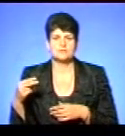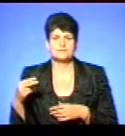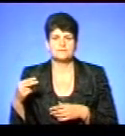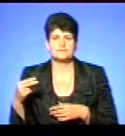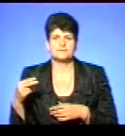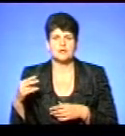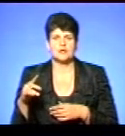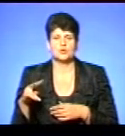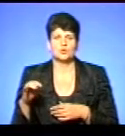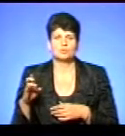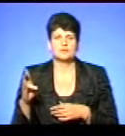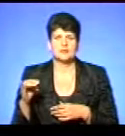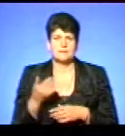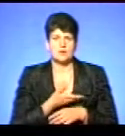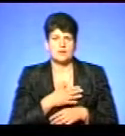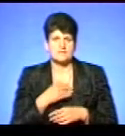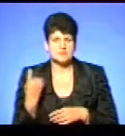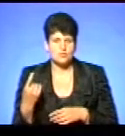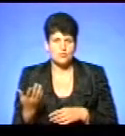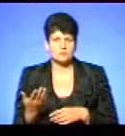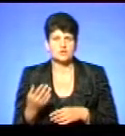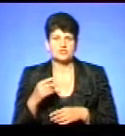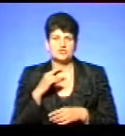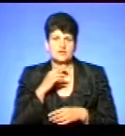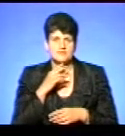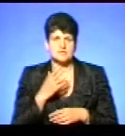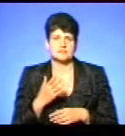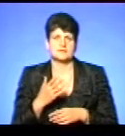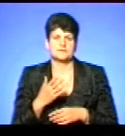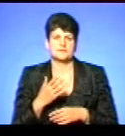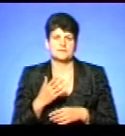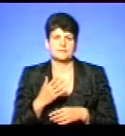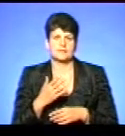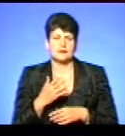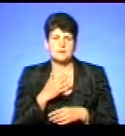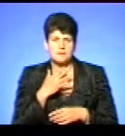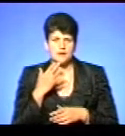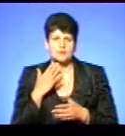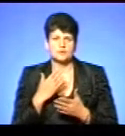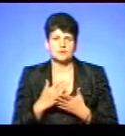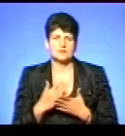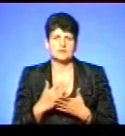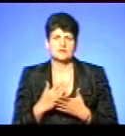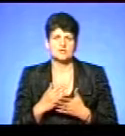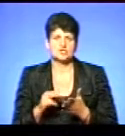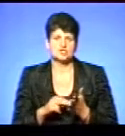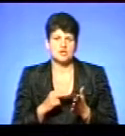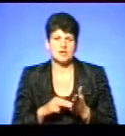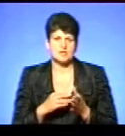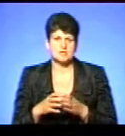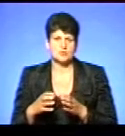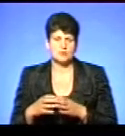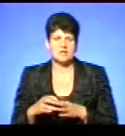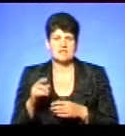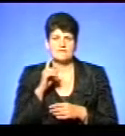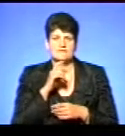Лубної Полтавської області, Чернівці. Багато є і з Черкас команд, і з